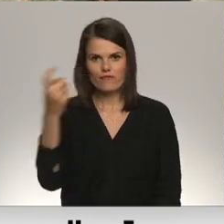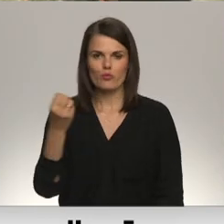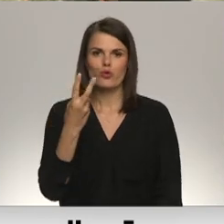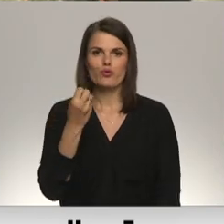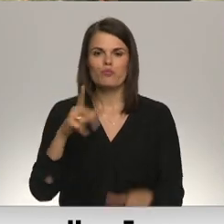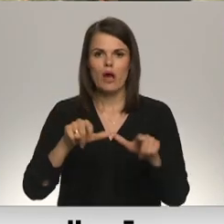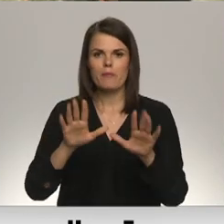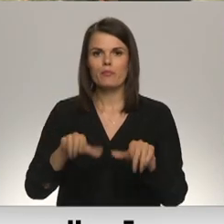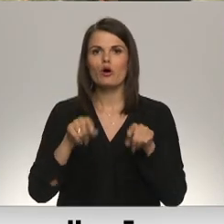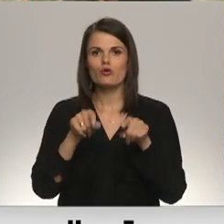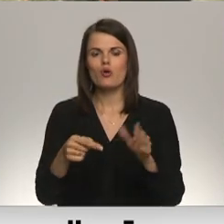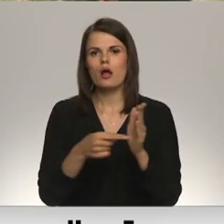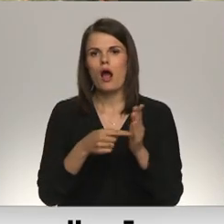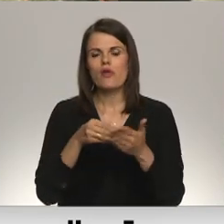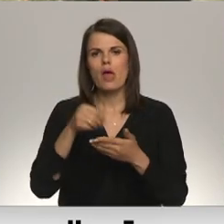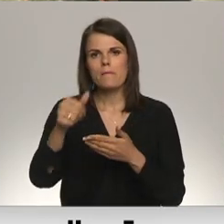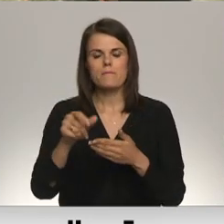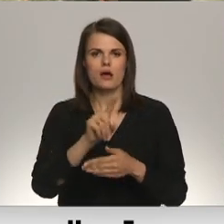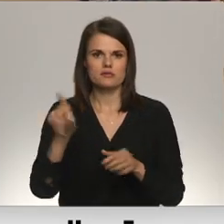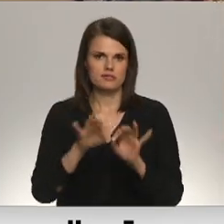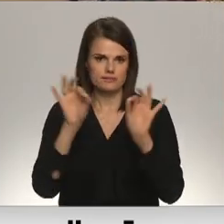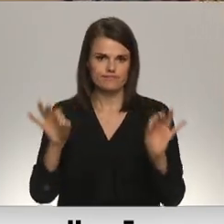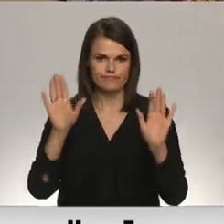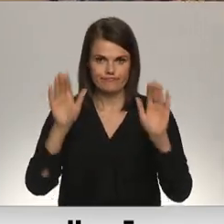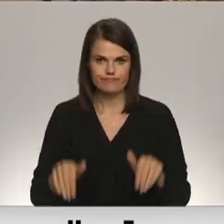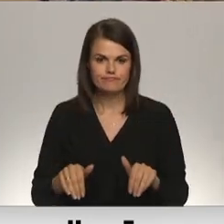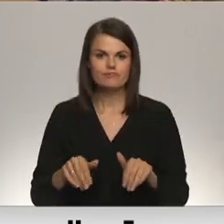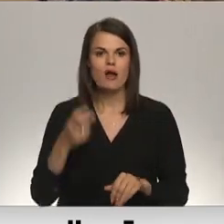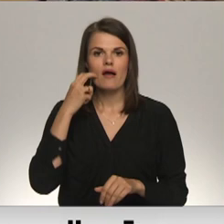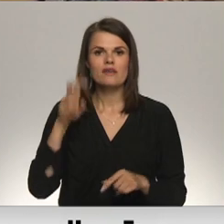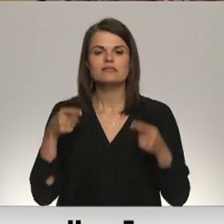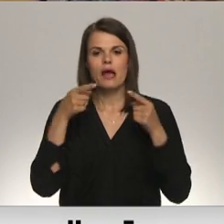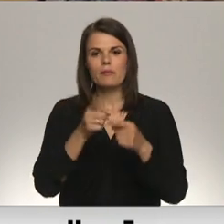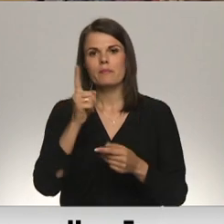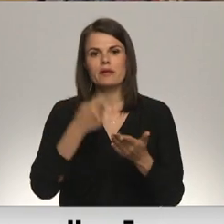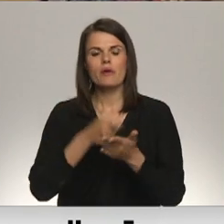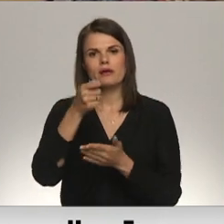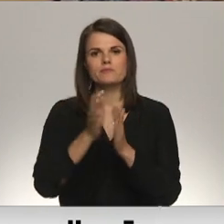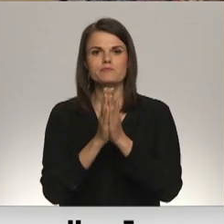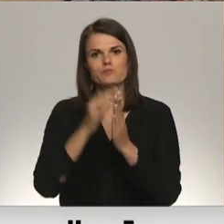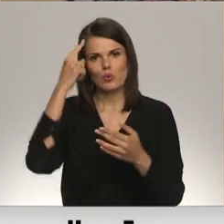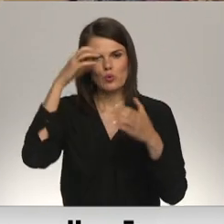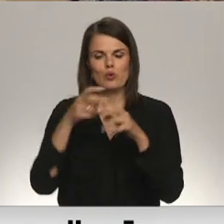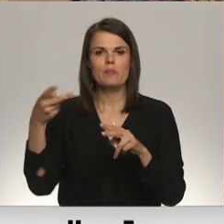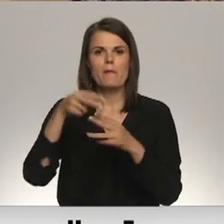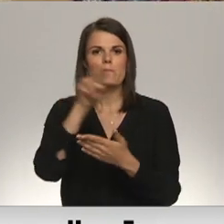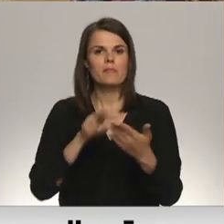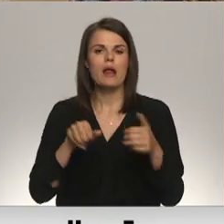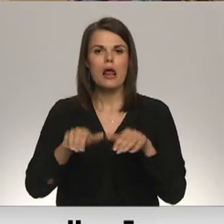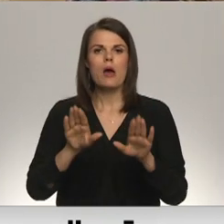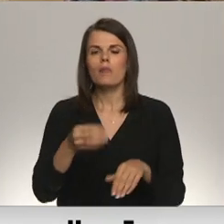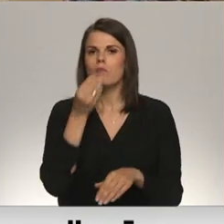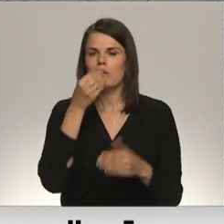aprīlī par to, kāda maksas ir stājusies spēkā. Vecāku mērķis ar pirmajai iesniegumu bija lūgdomi pārskatīt lēmumu par